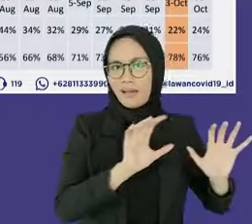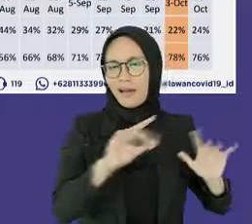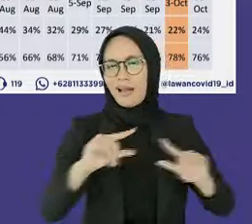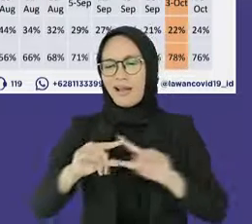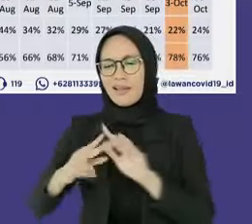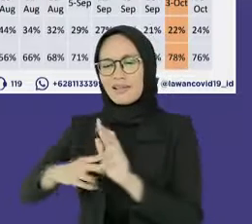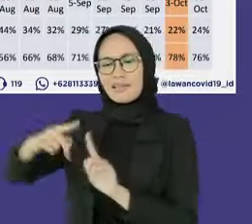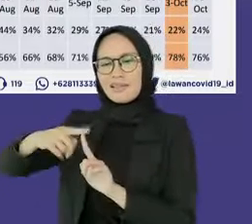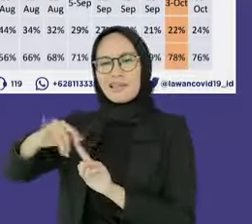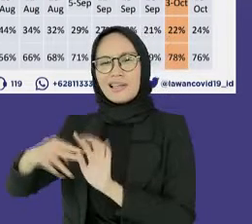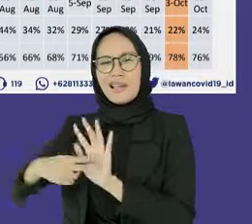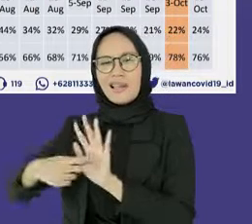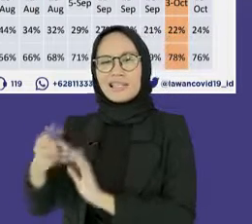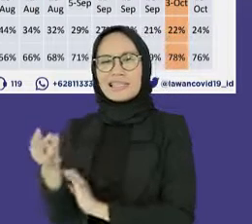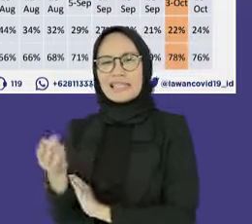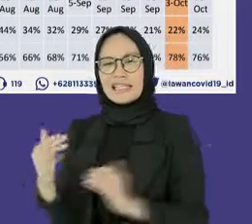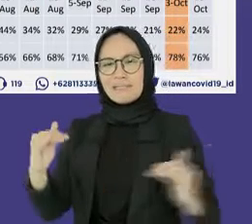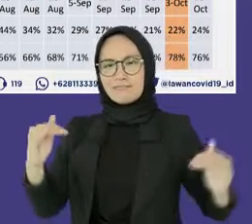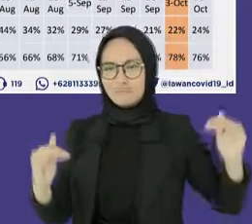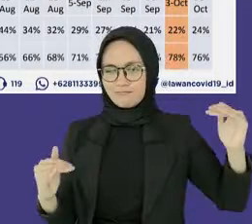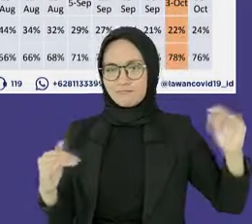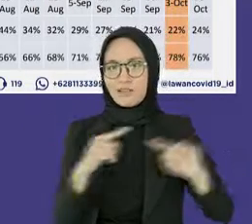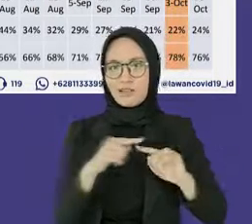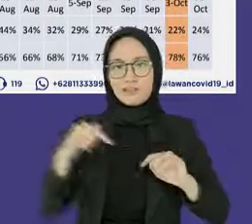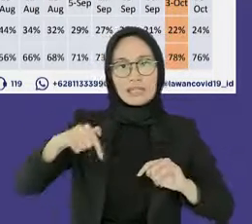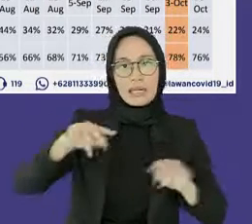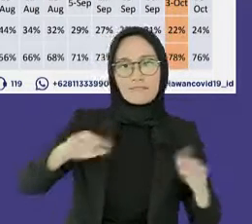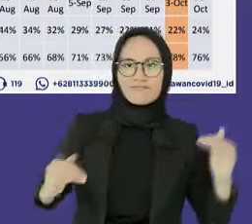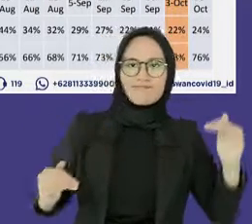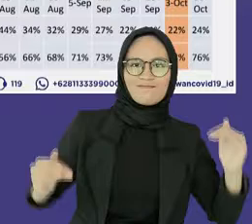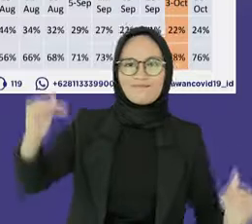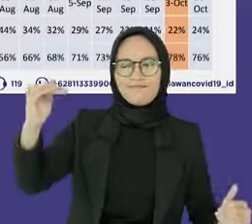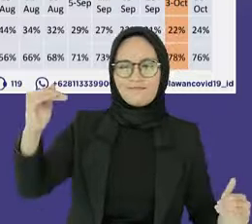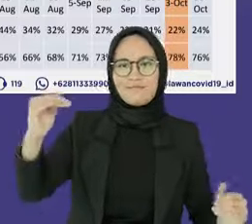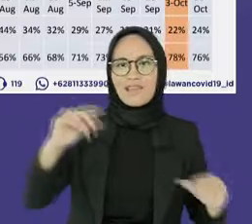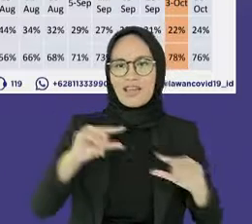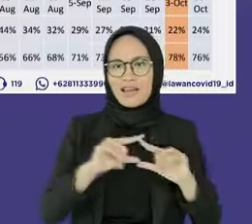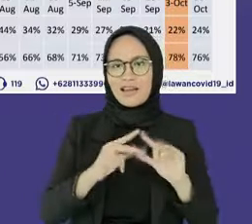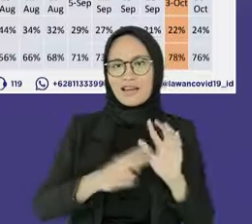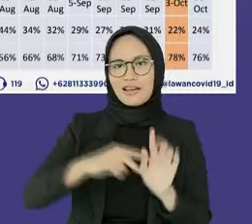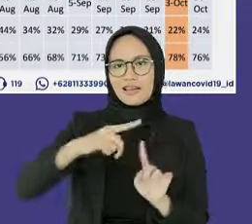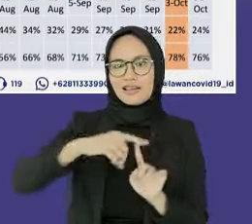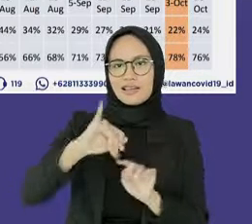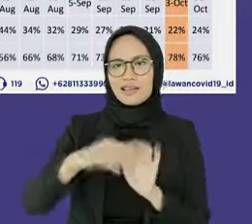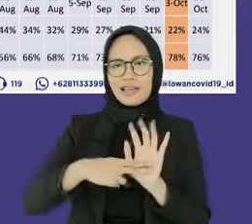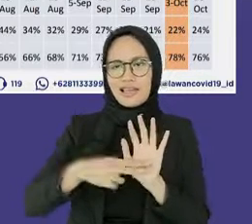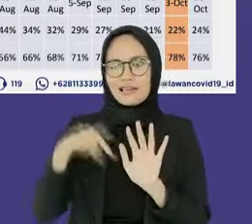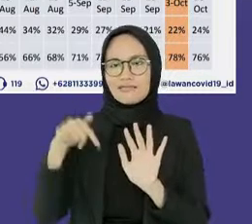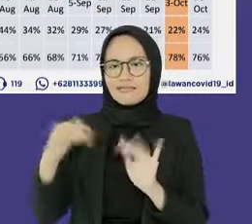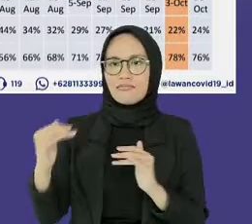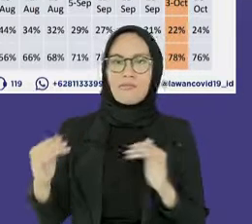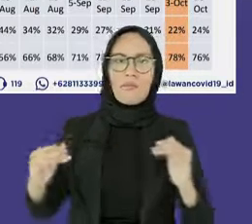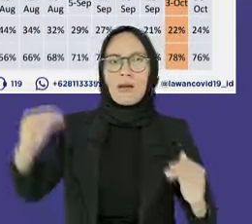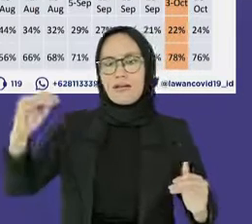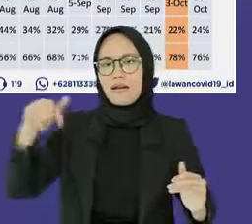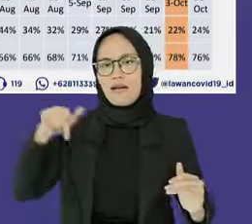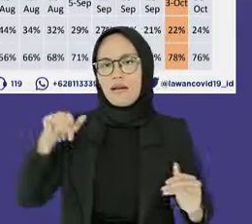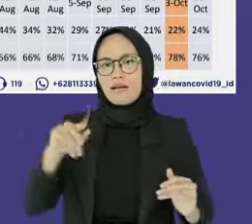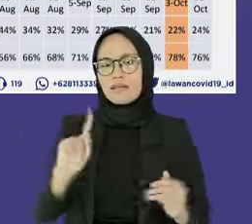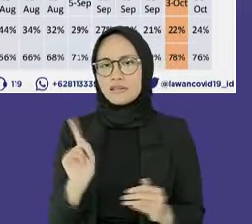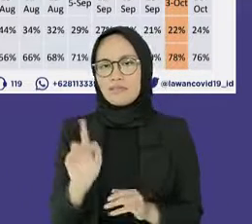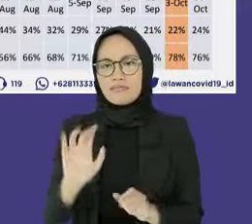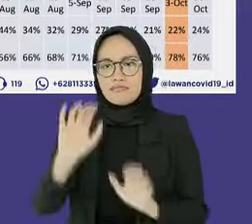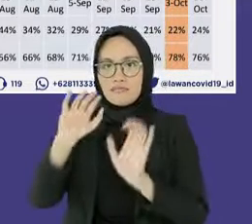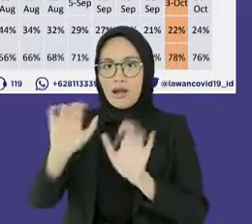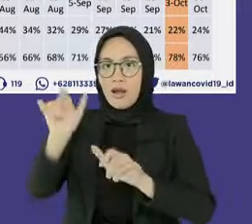jumlah orang yang diperiksa dengan antigen konsisten lebih tinggi dibandingkan gabungan PCR dan TCM. Bahkan